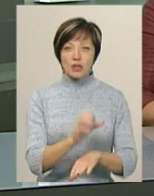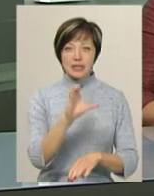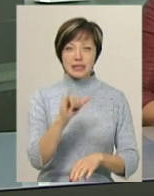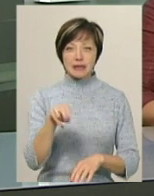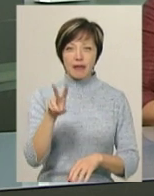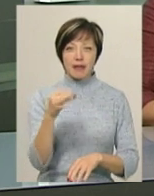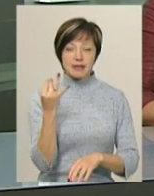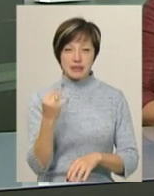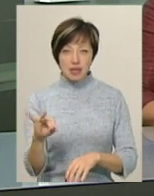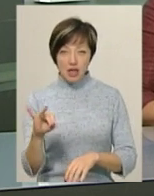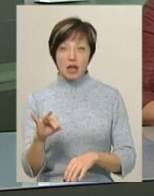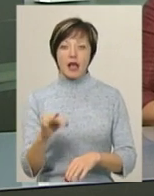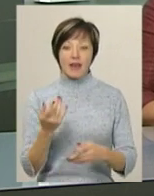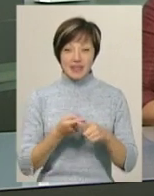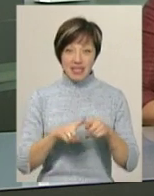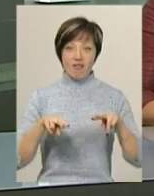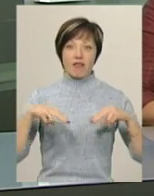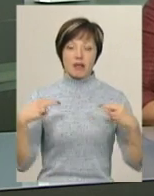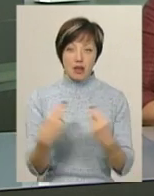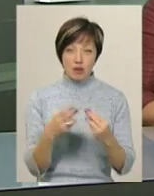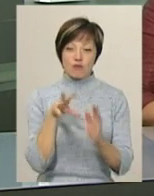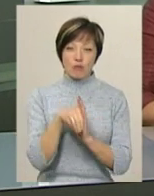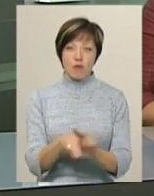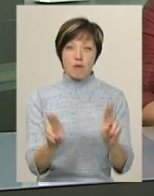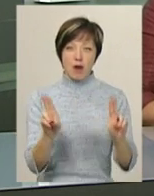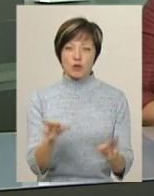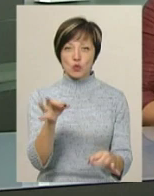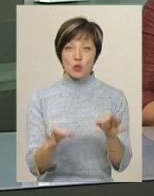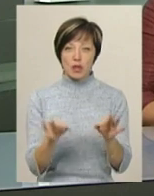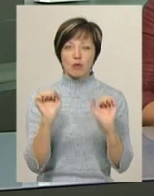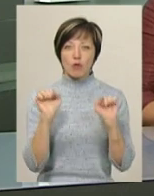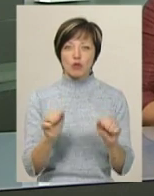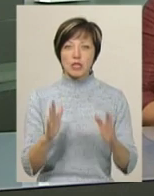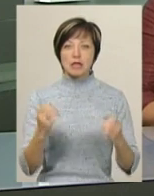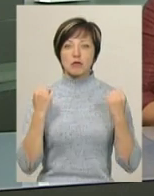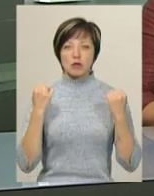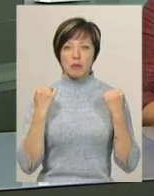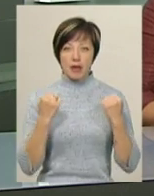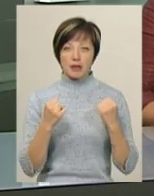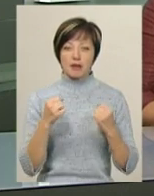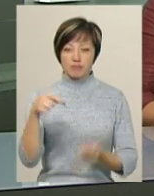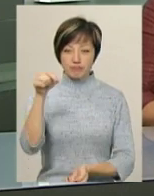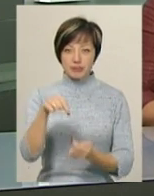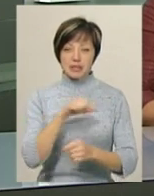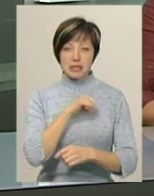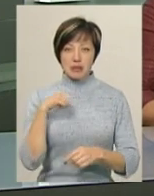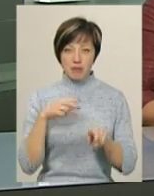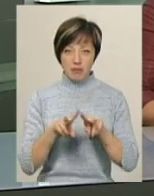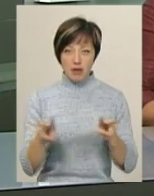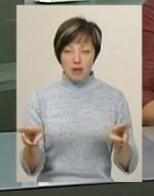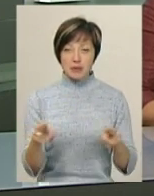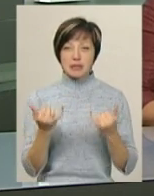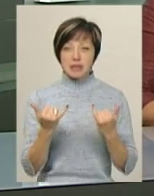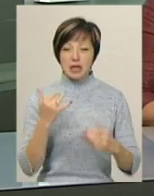Сідлецький, який в очолюванні федерації увів правила. Судити змагання можуть тільки спортсмени-бодібілдери, як і він сам. Зараз